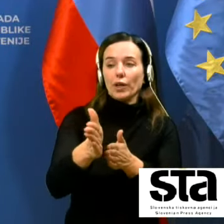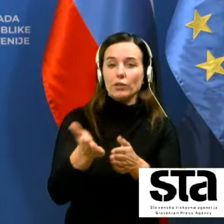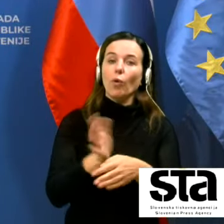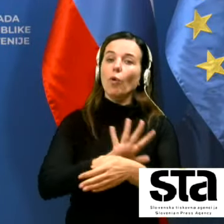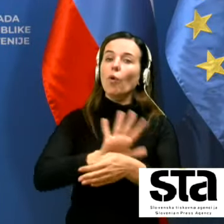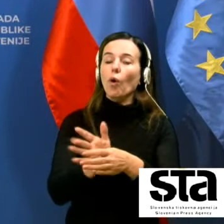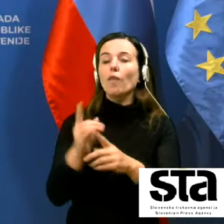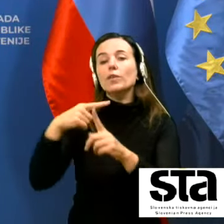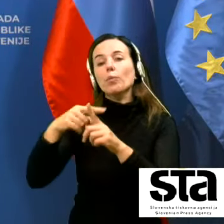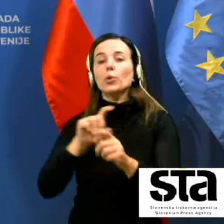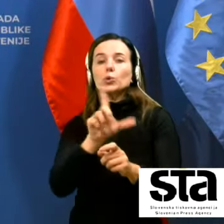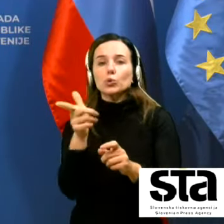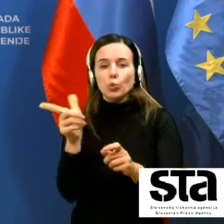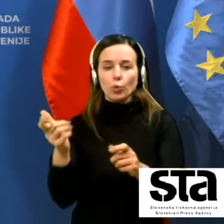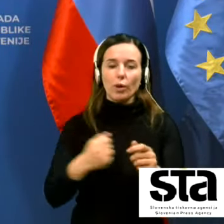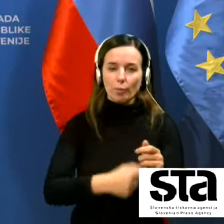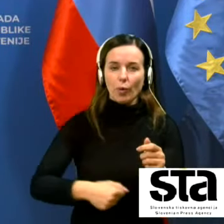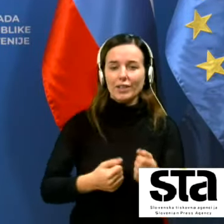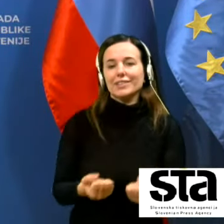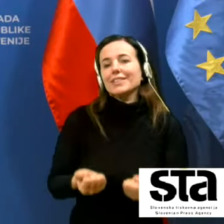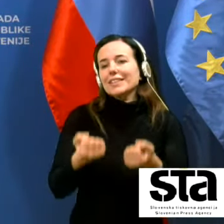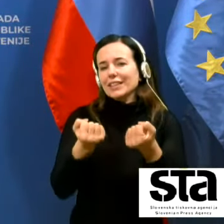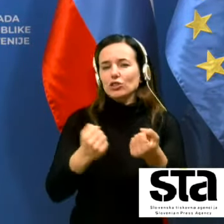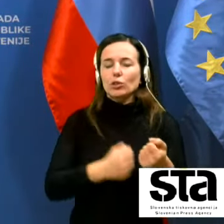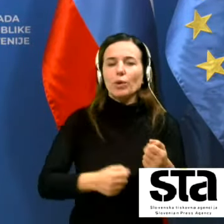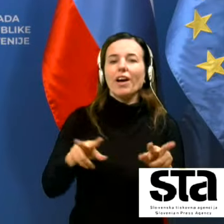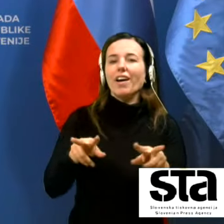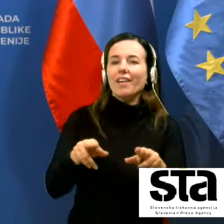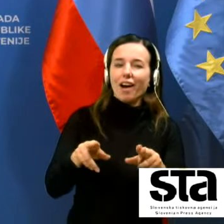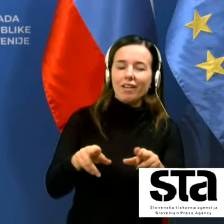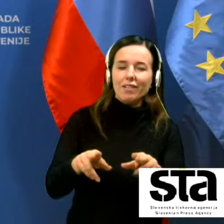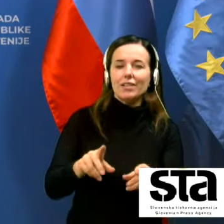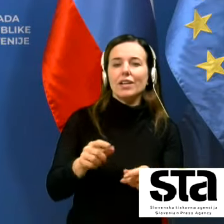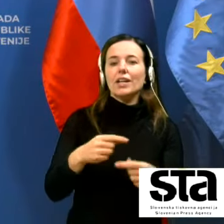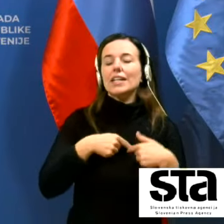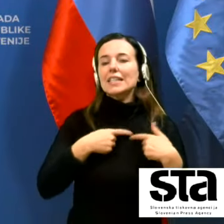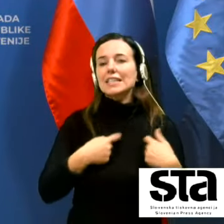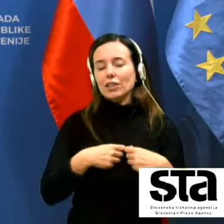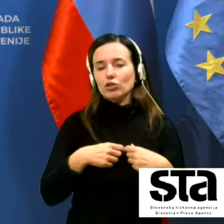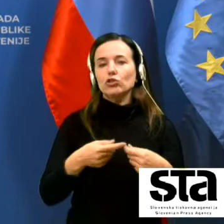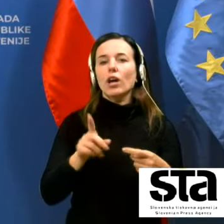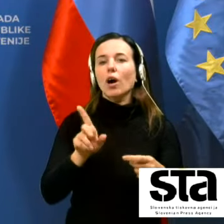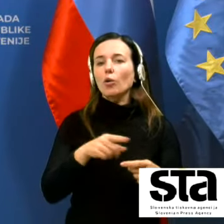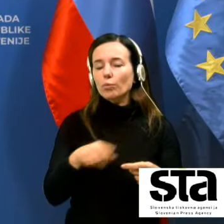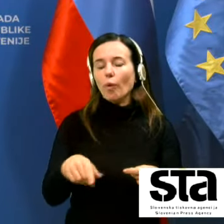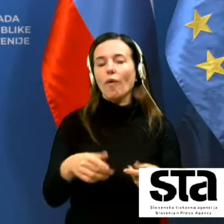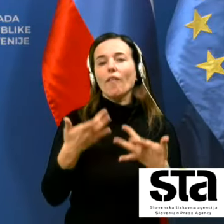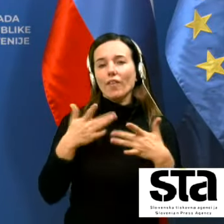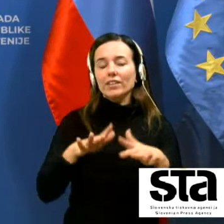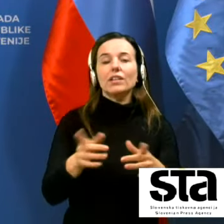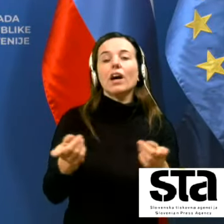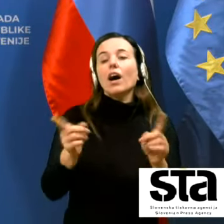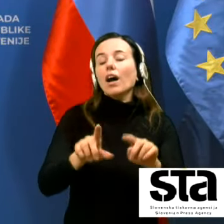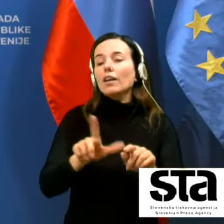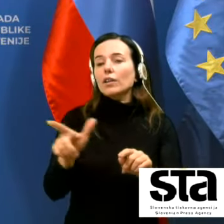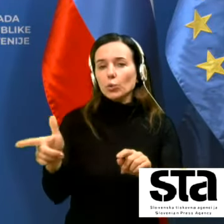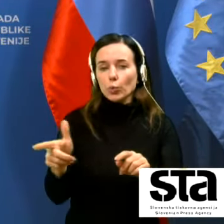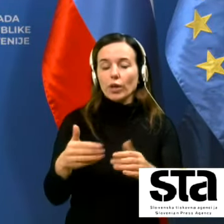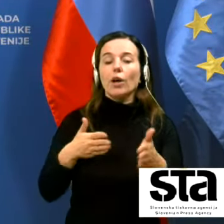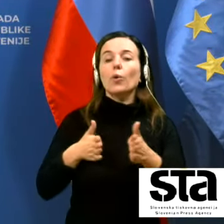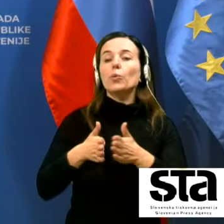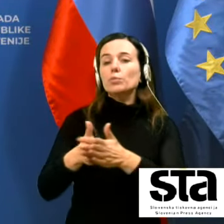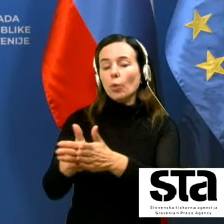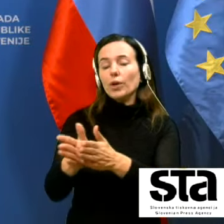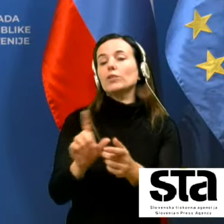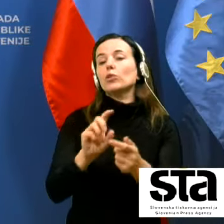vrsto lahko težih bolen lahko raka lahko srčno odpoved kar koli že in pride usporedno sveda tudi